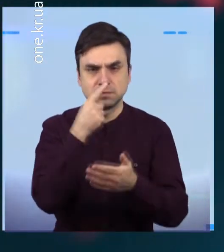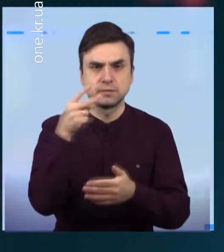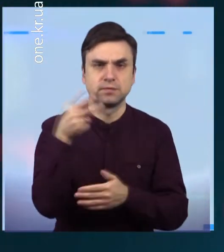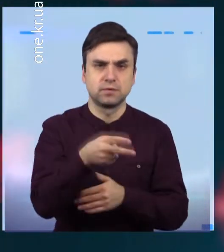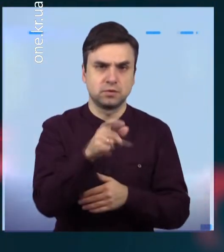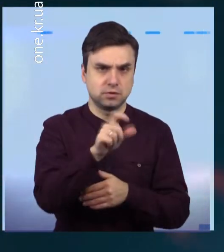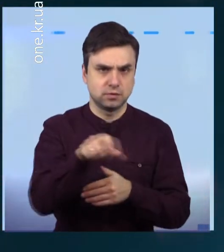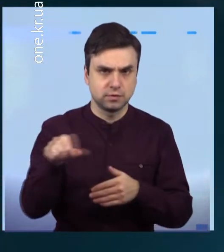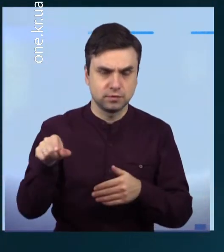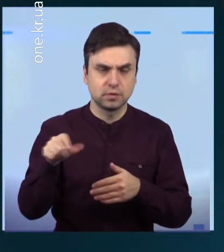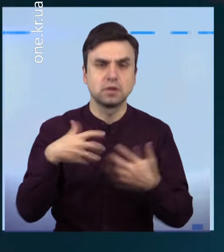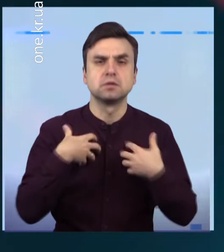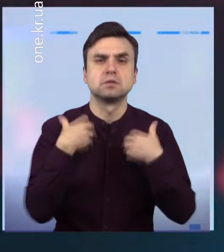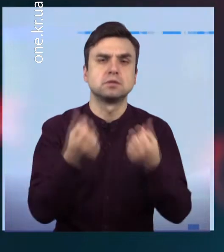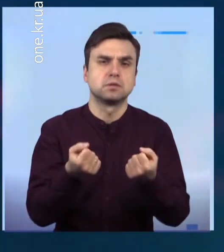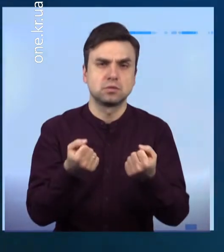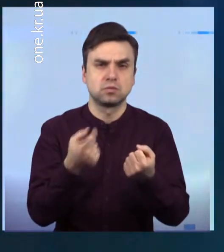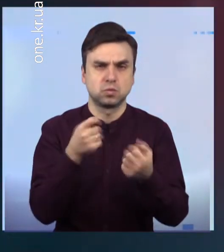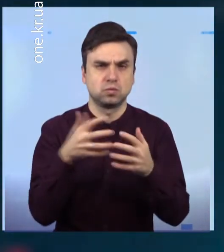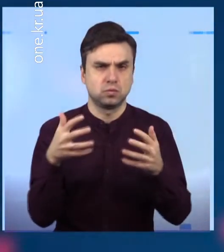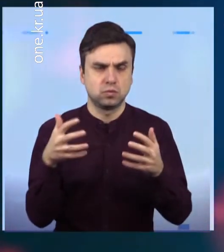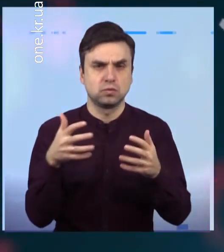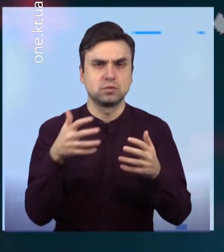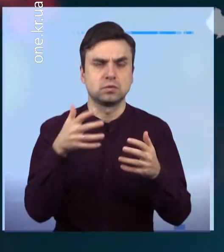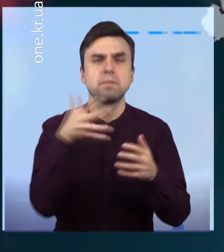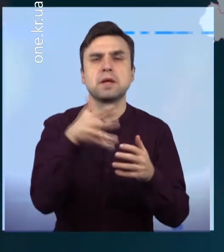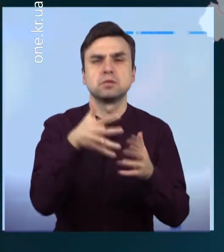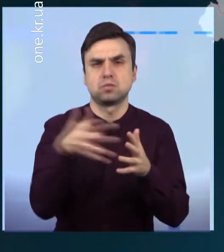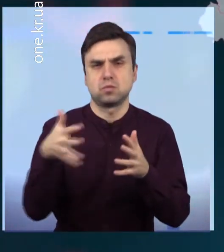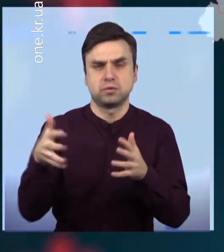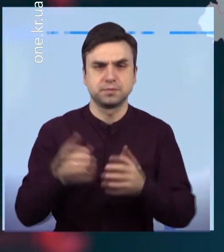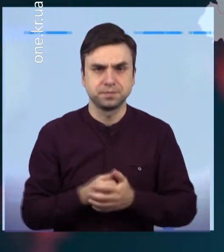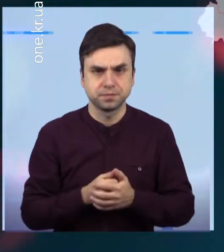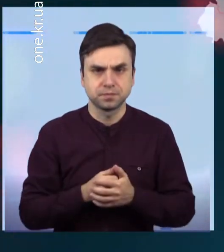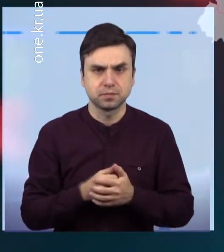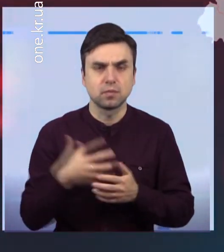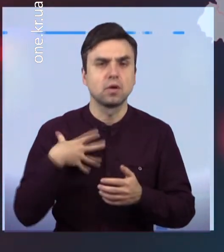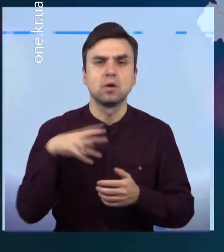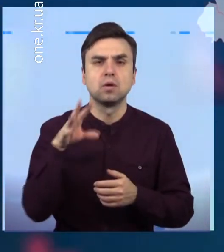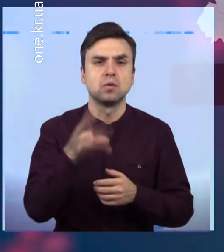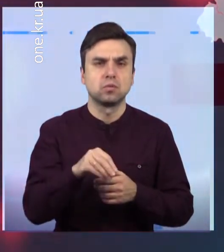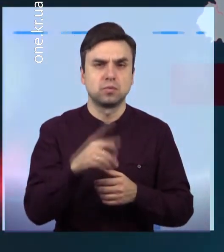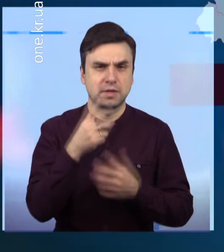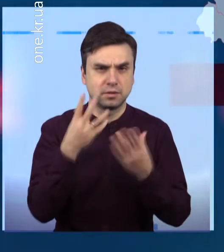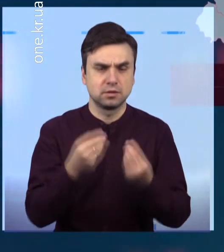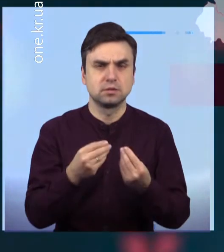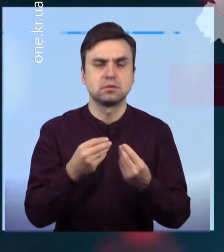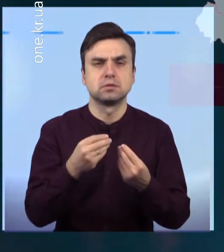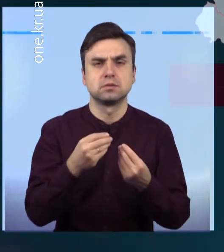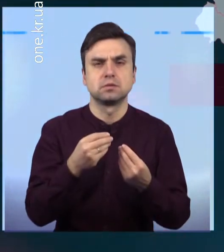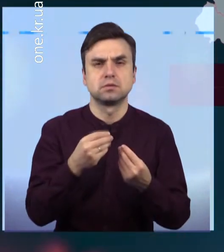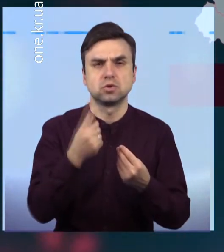цілковито одужали трохи більше 5 тисяч людей Померли від недуги за минулу добу трохи менше сотні